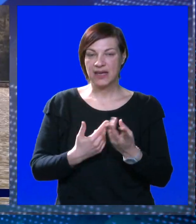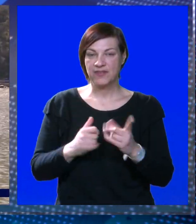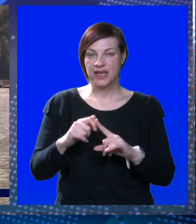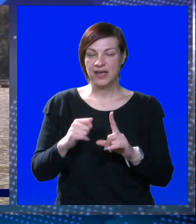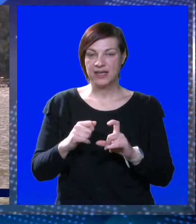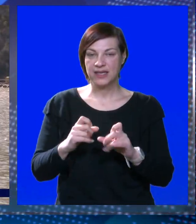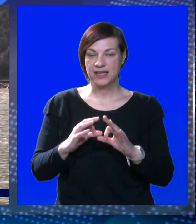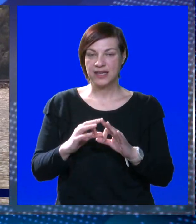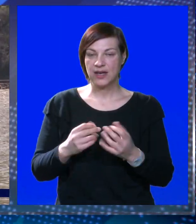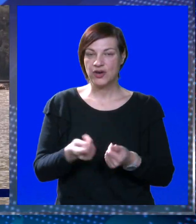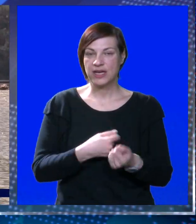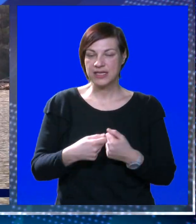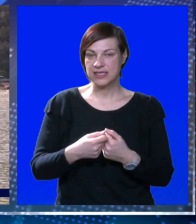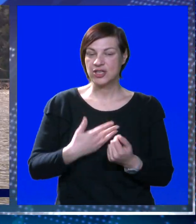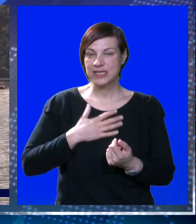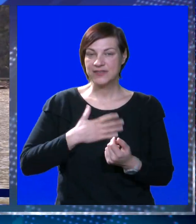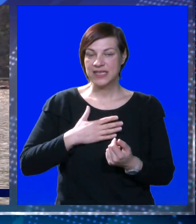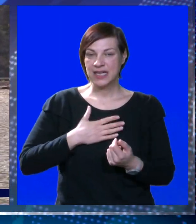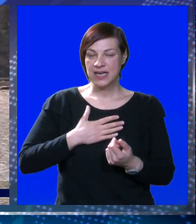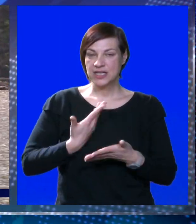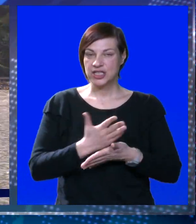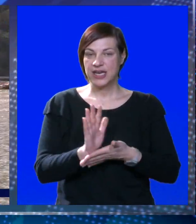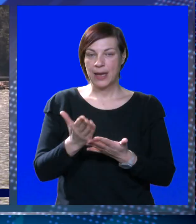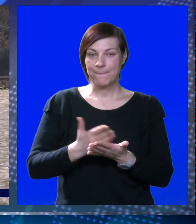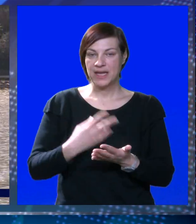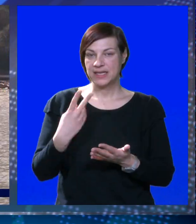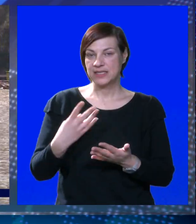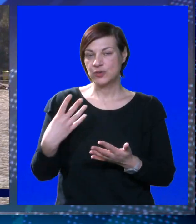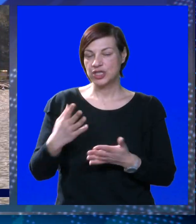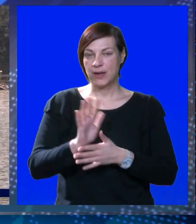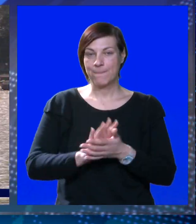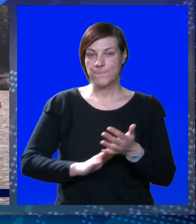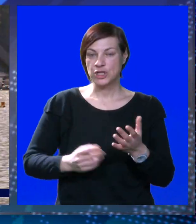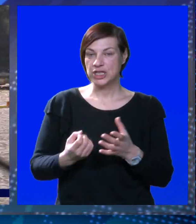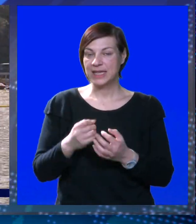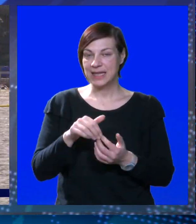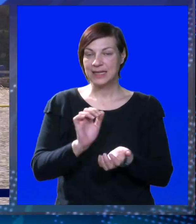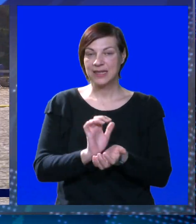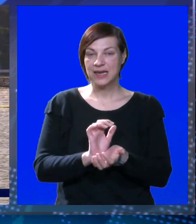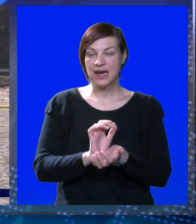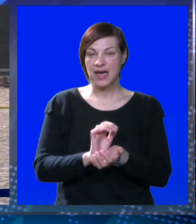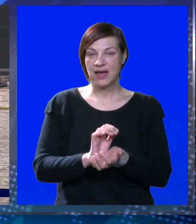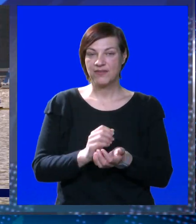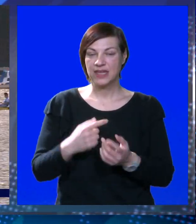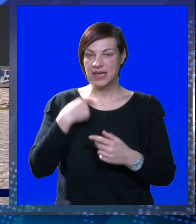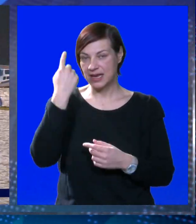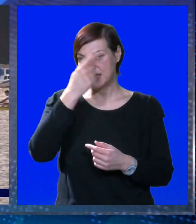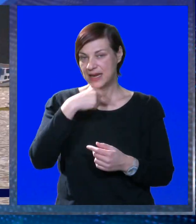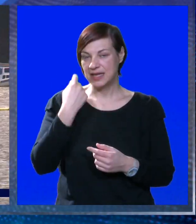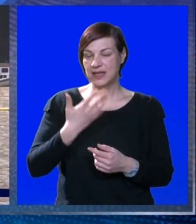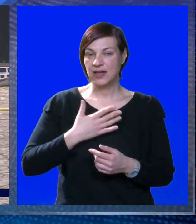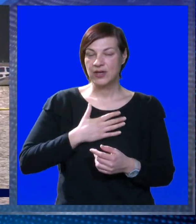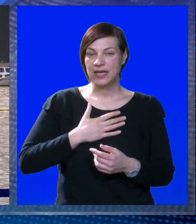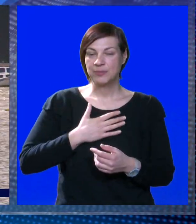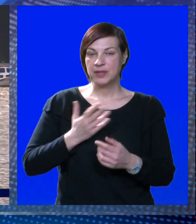organizator. A onda nas veseli ona naša regata, planirana je za drugi četvrt toga, početak travnja, nedjelju, kada bi